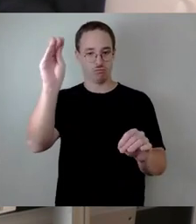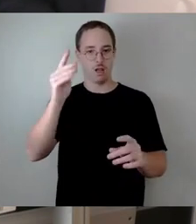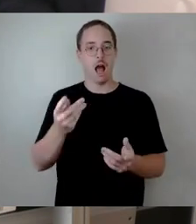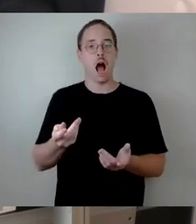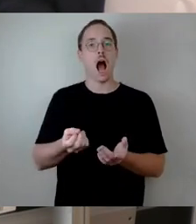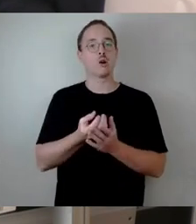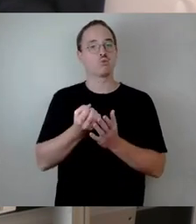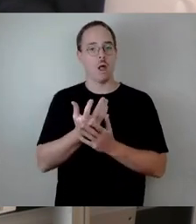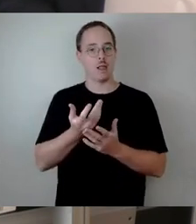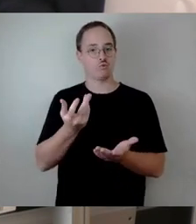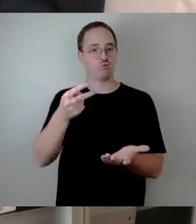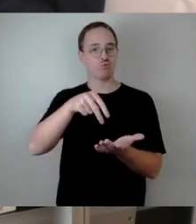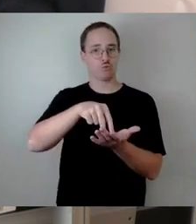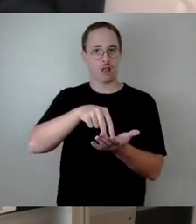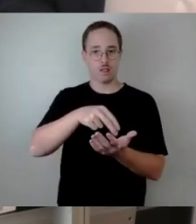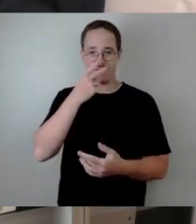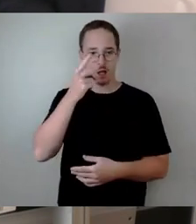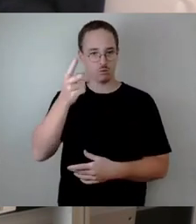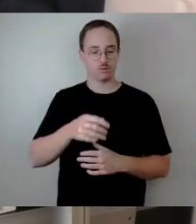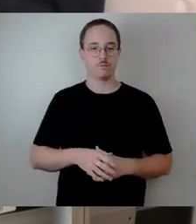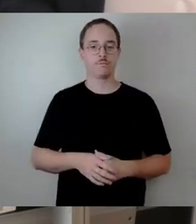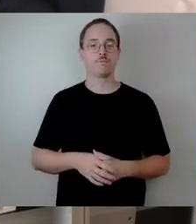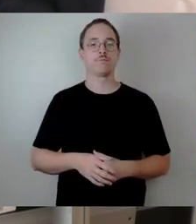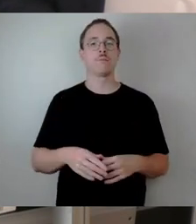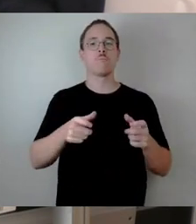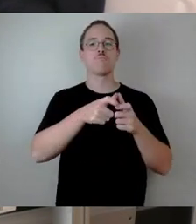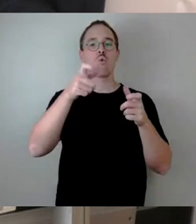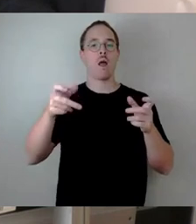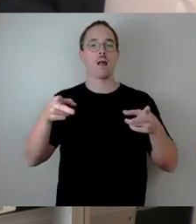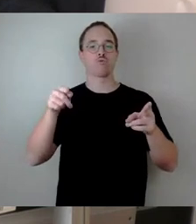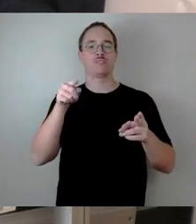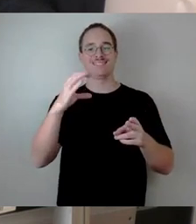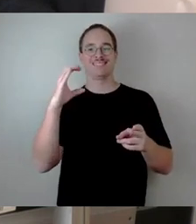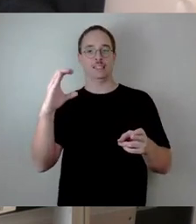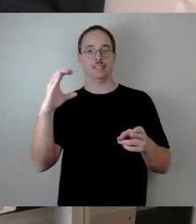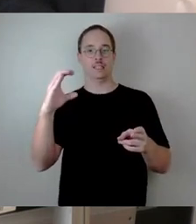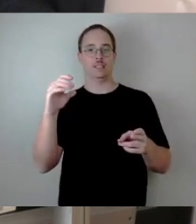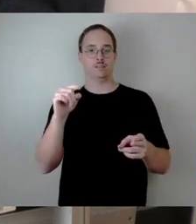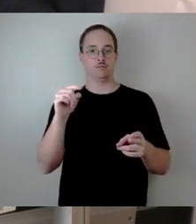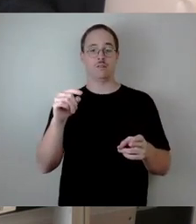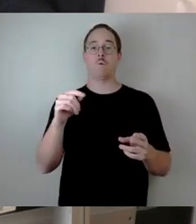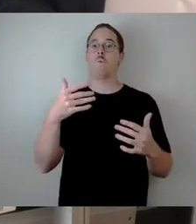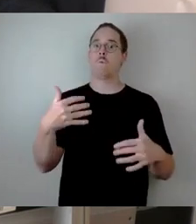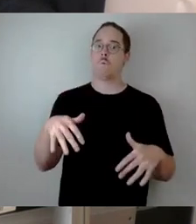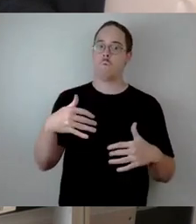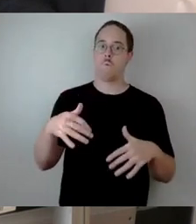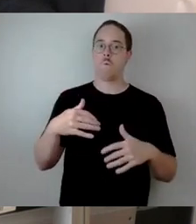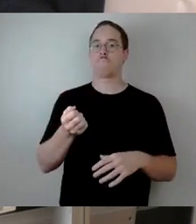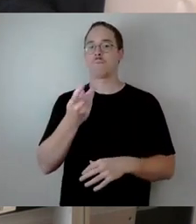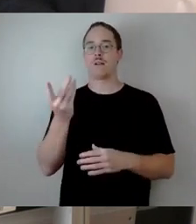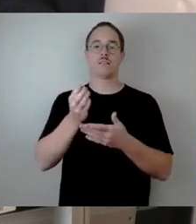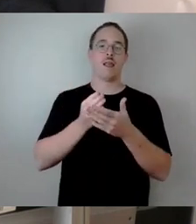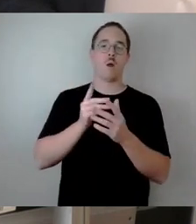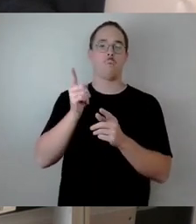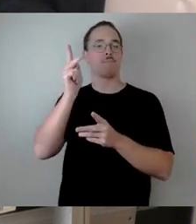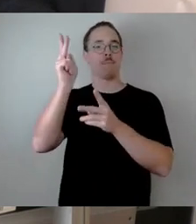Der Brückenzug C ist mit allen verbliebenen Teilen, die noch oben liegen, akut einsturzgefährdet. Das haben die